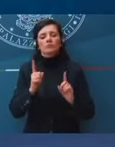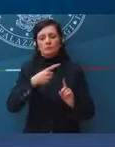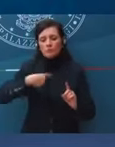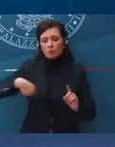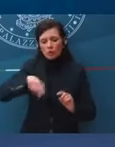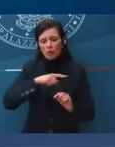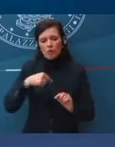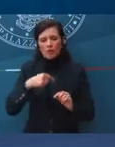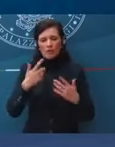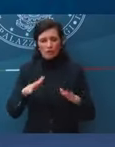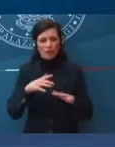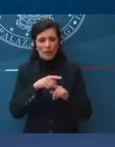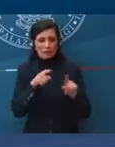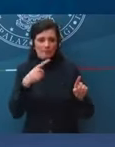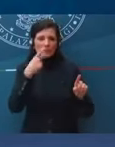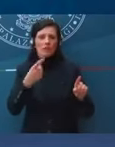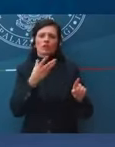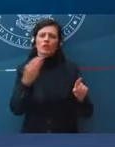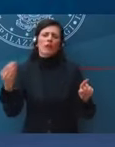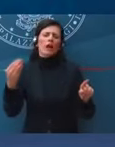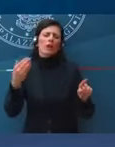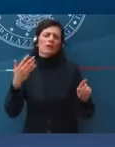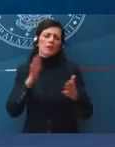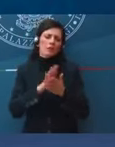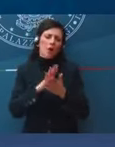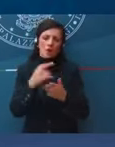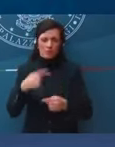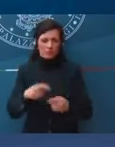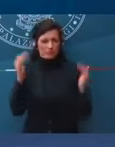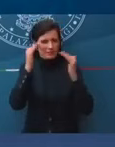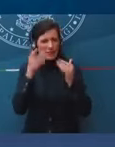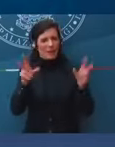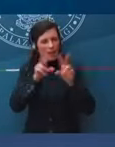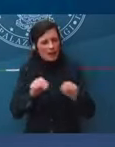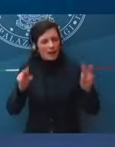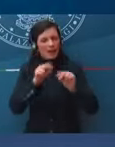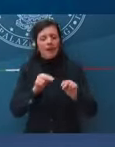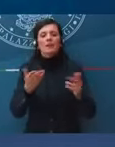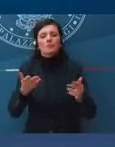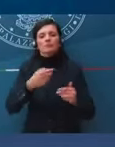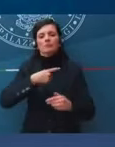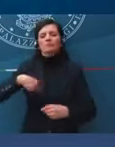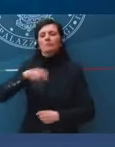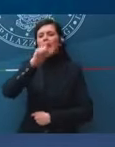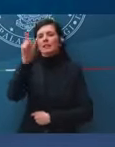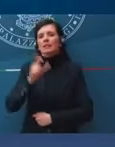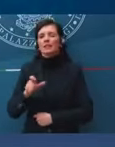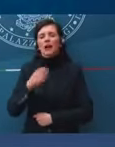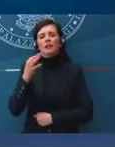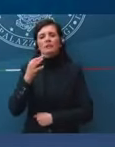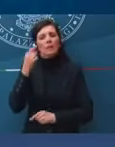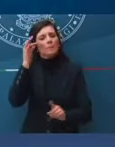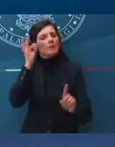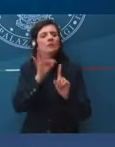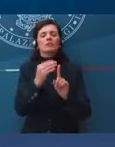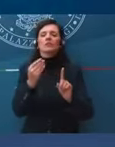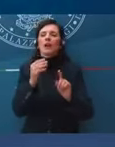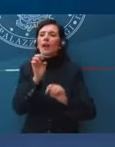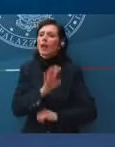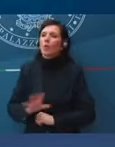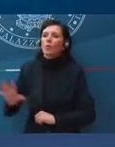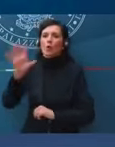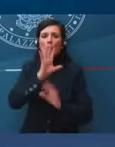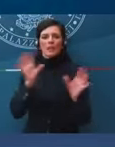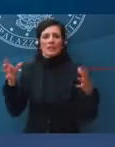discorso che avete citato tante volte stasera, noi siamo un Paese fondato sull'europeismo e sull'atlantismo.